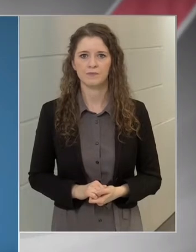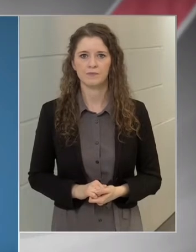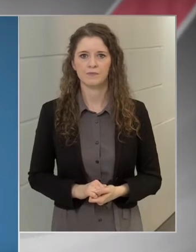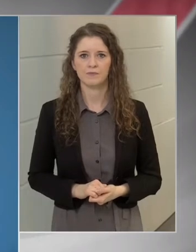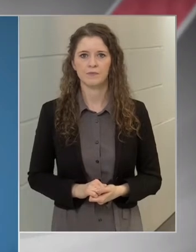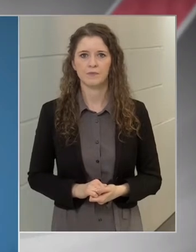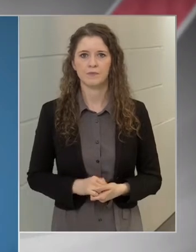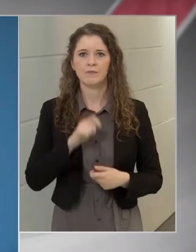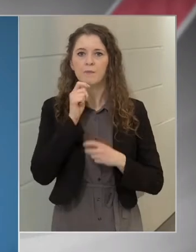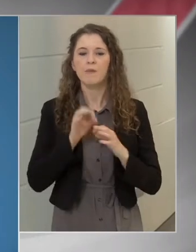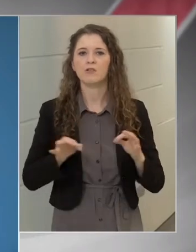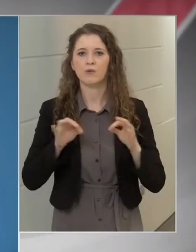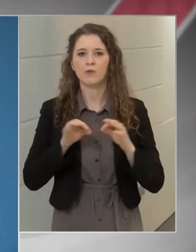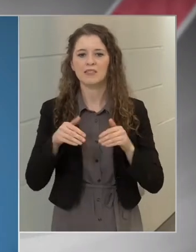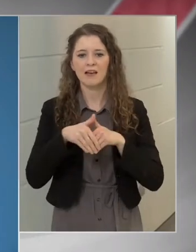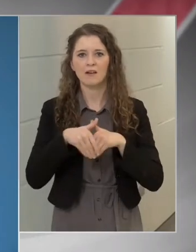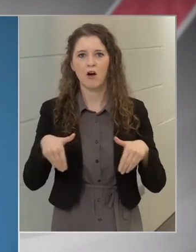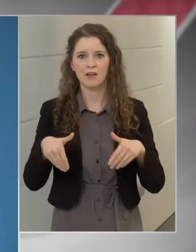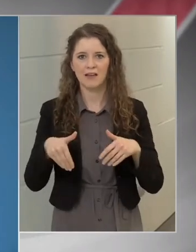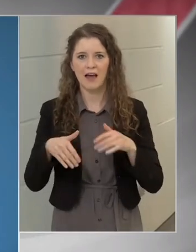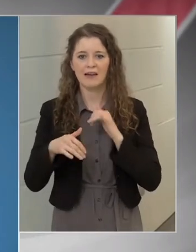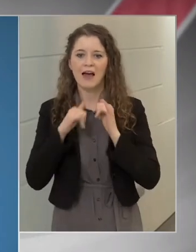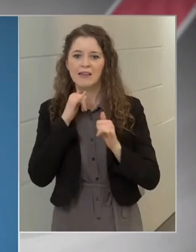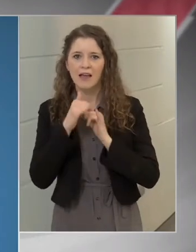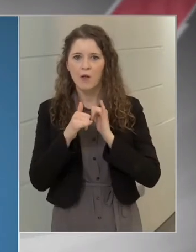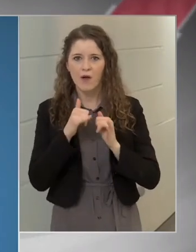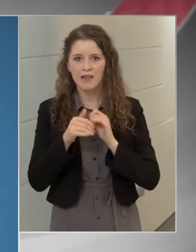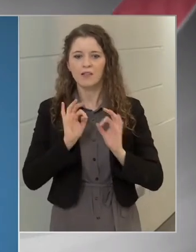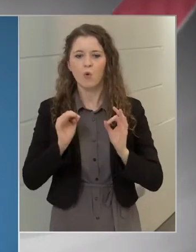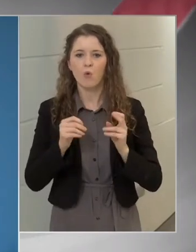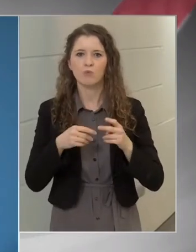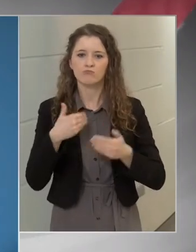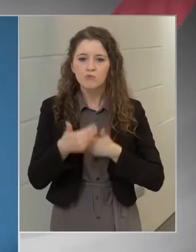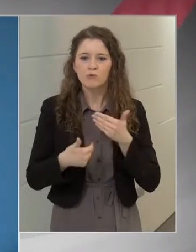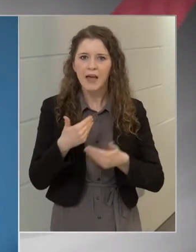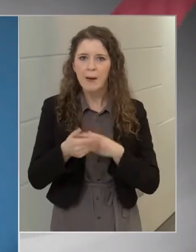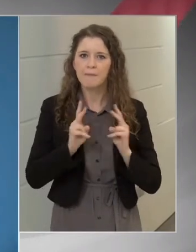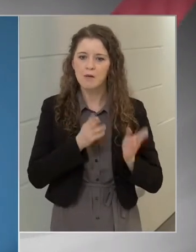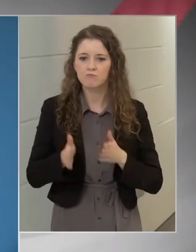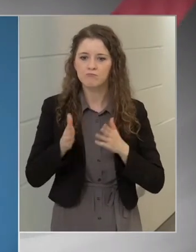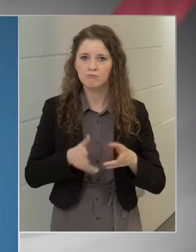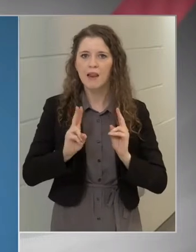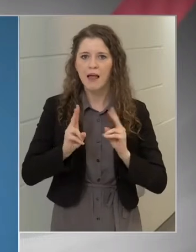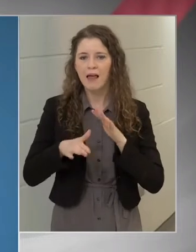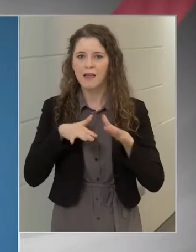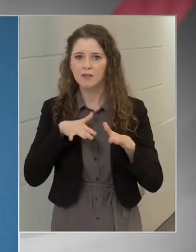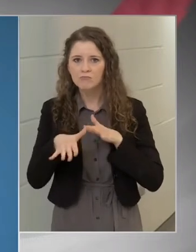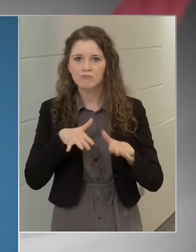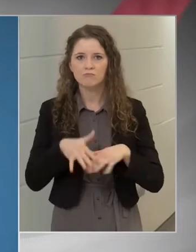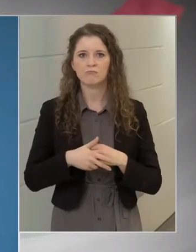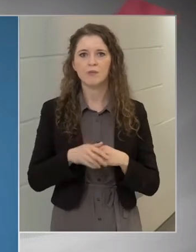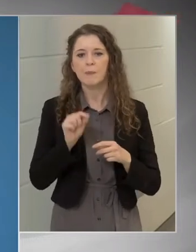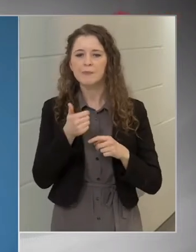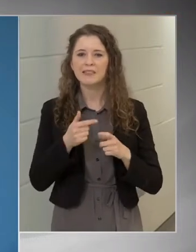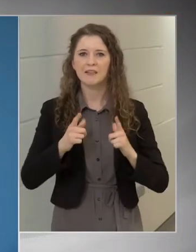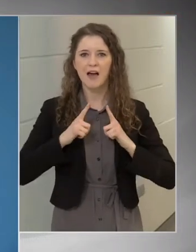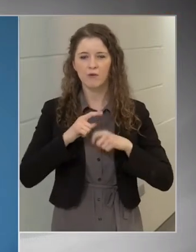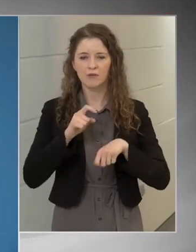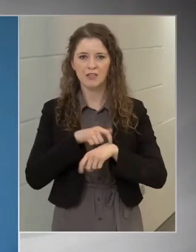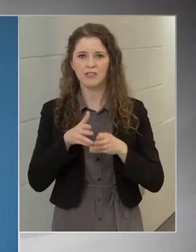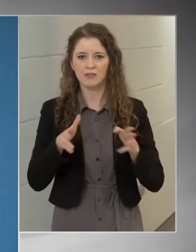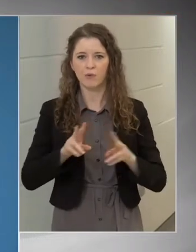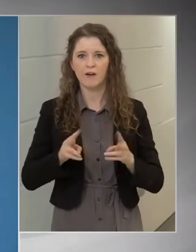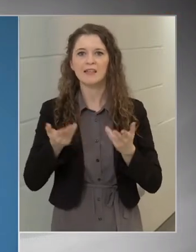Magyarország határátkelő helyein jó ütemben lehet áthaladni, kisebb határvárakozási időre kell számolnunk, tehergépjármű